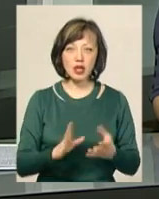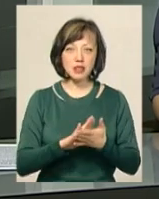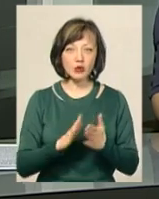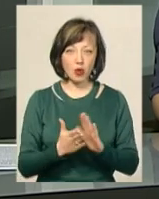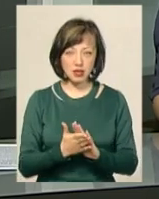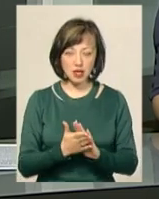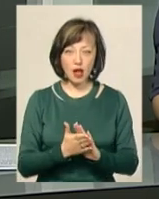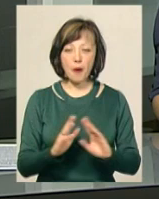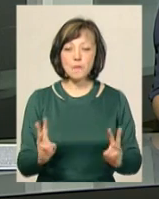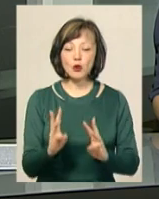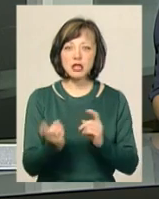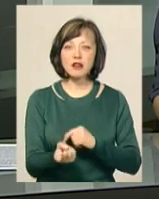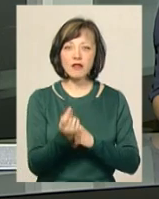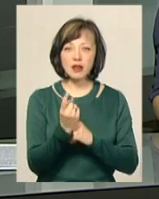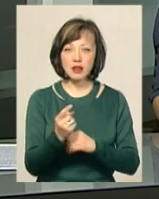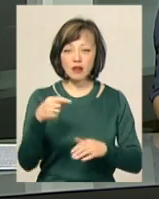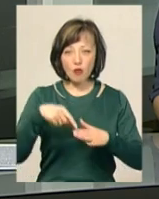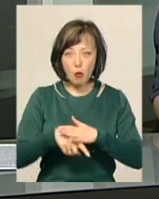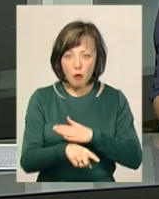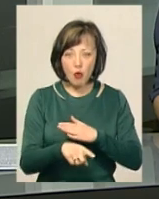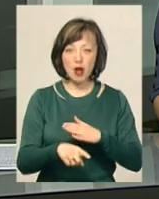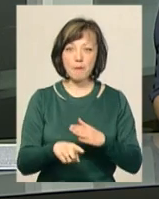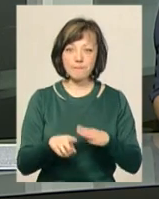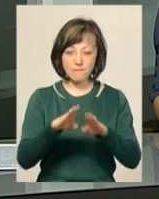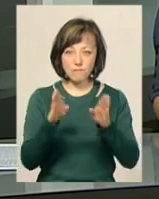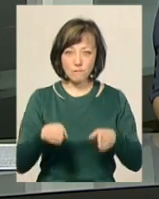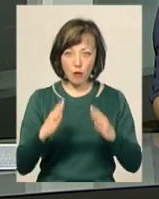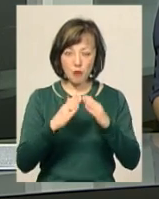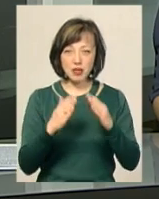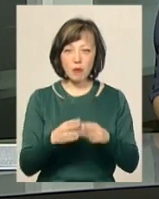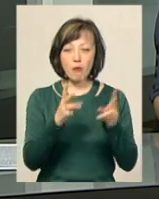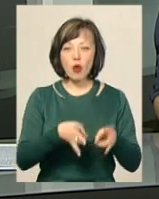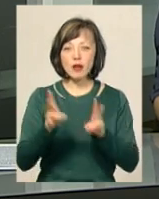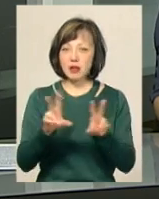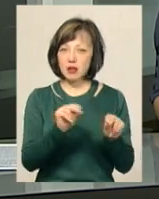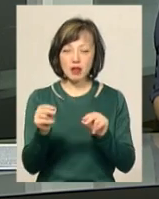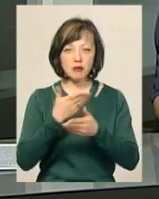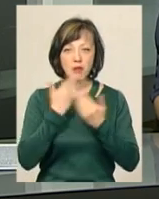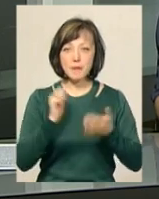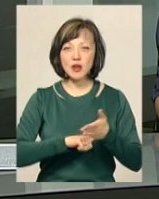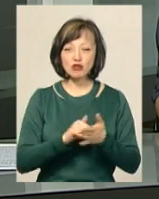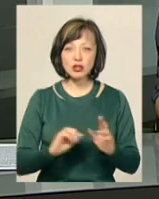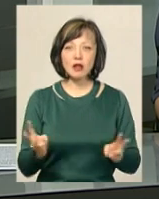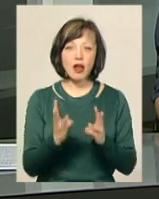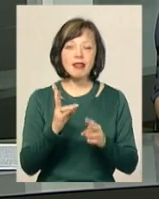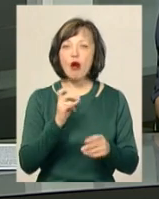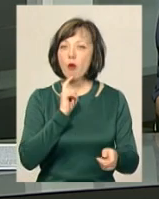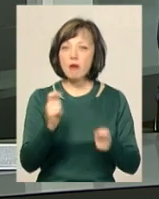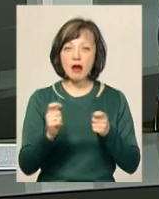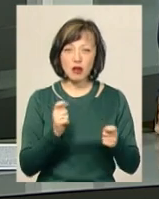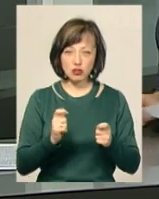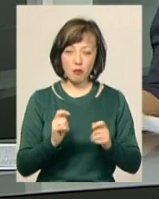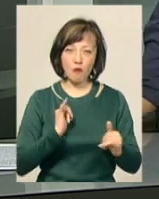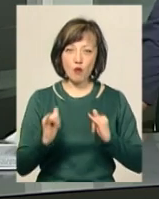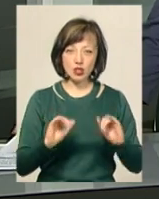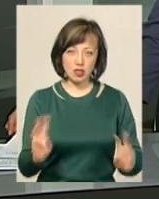ситуацій. Пожажа виникла в коморі помешканням, потерпілих немає, ймовірною причиною загоряння надзвичайники називають необережне поводження